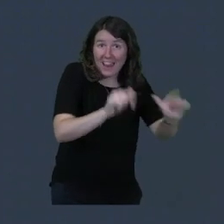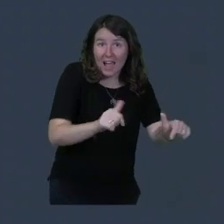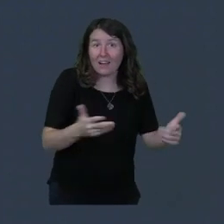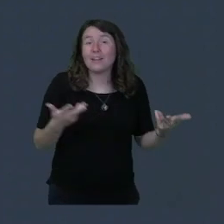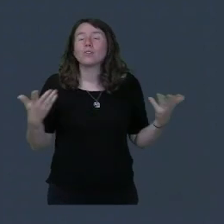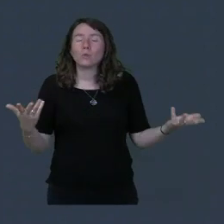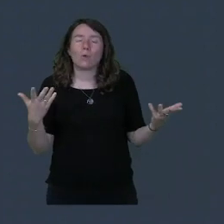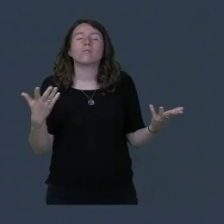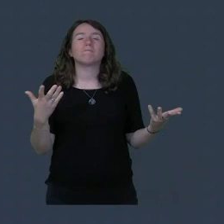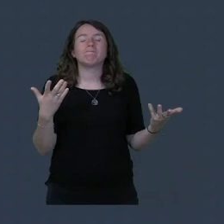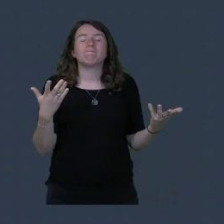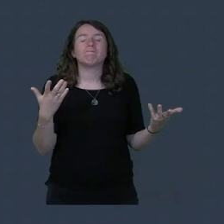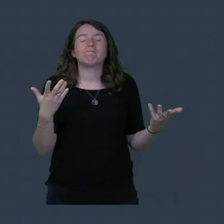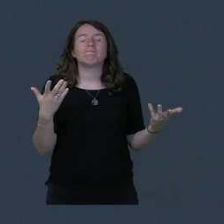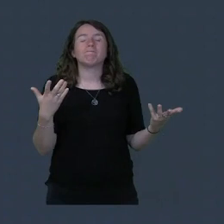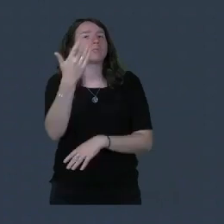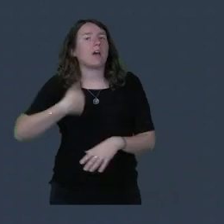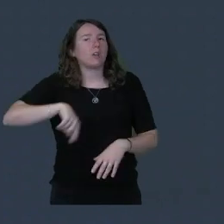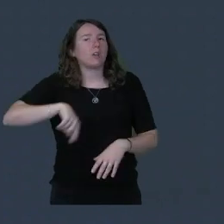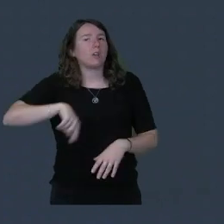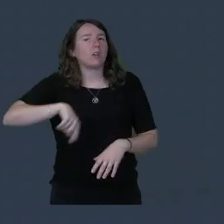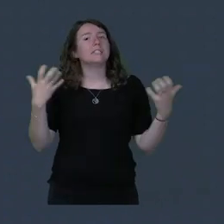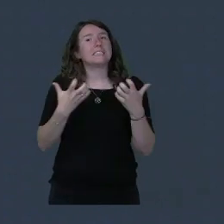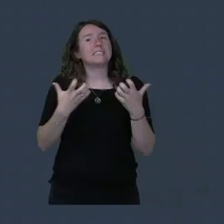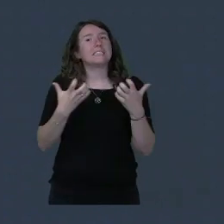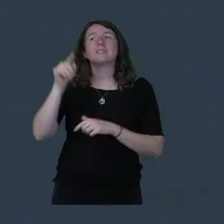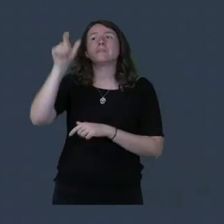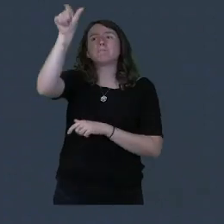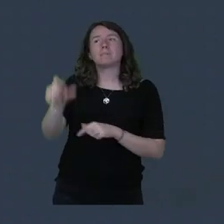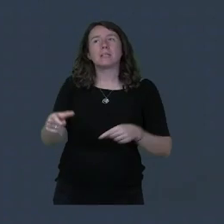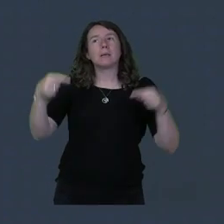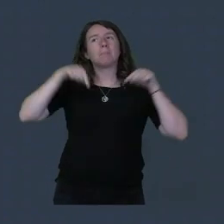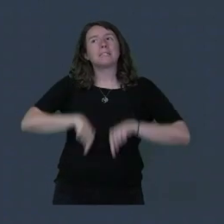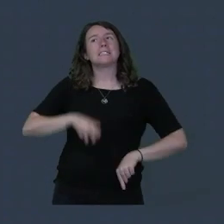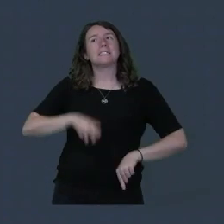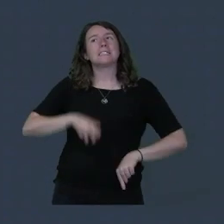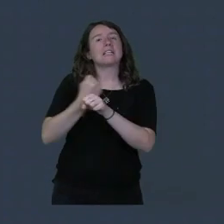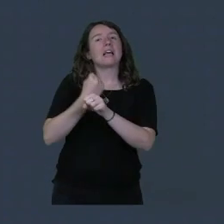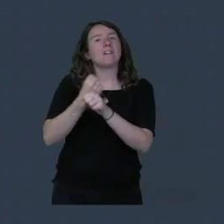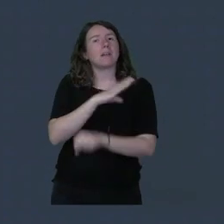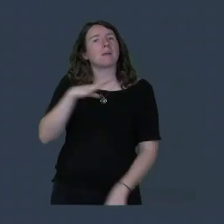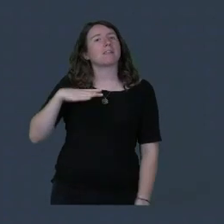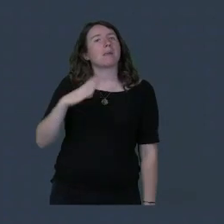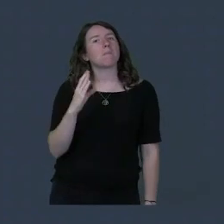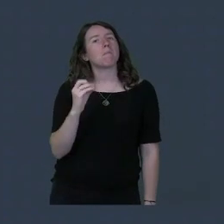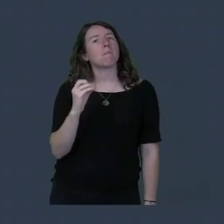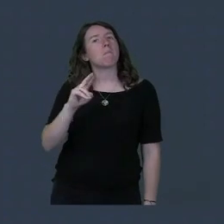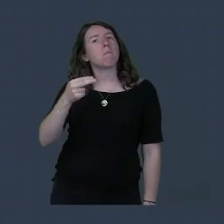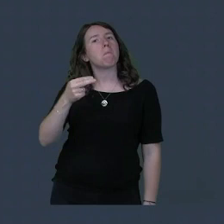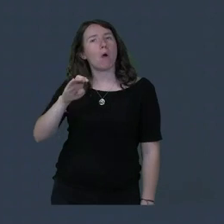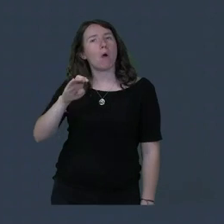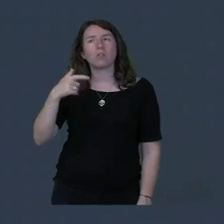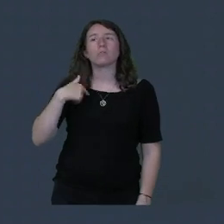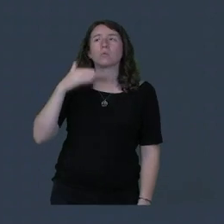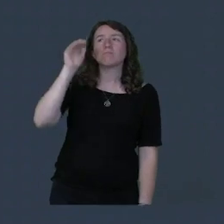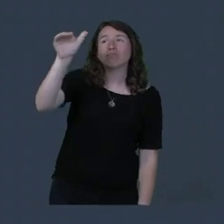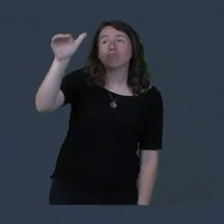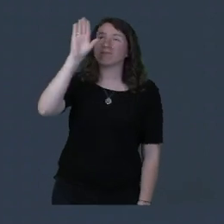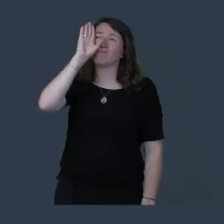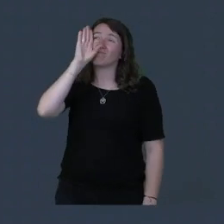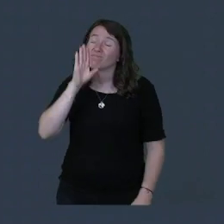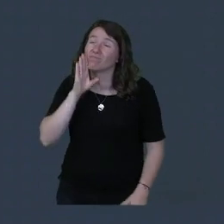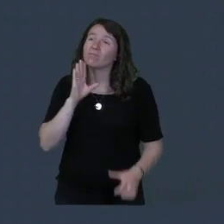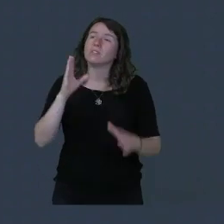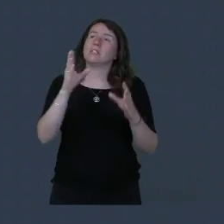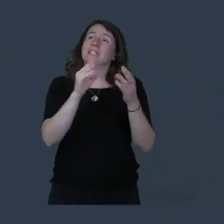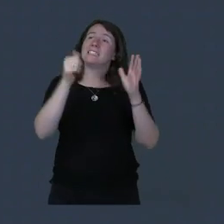nous souhaitons interpeller la ministre du Travail, Elisabeth Borne, afin que le gouvernement accorde un nouveau délai de 6